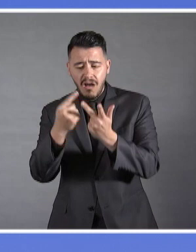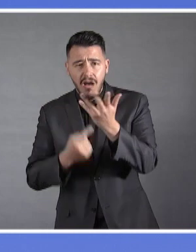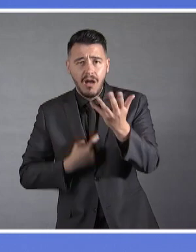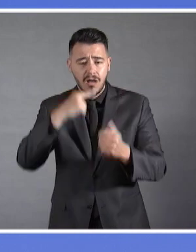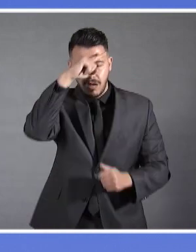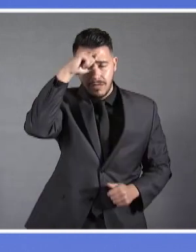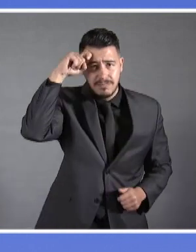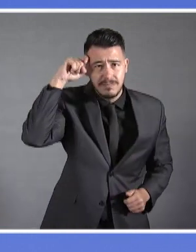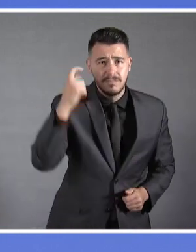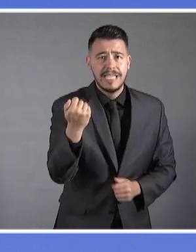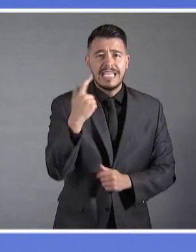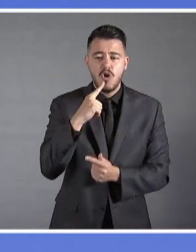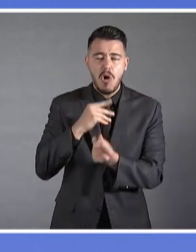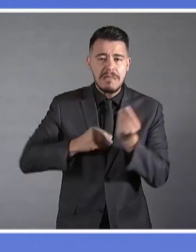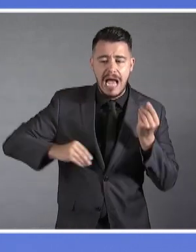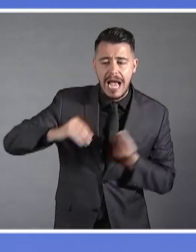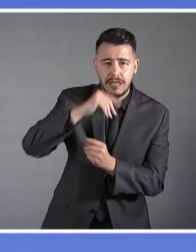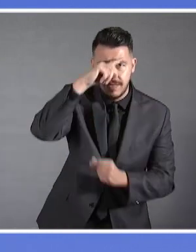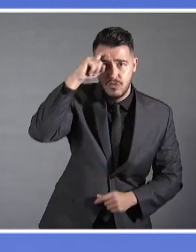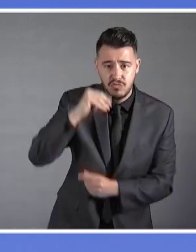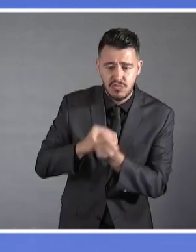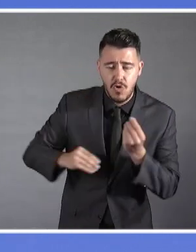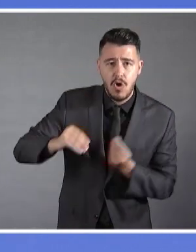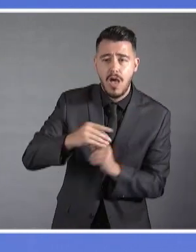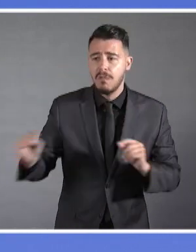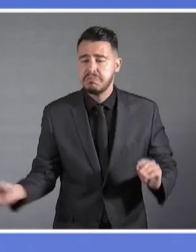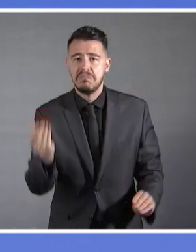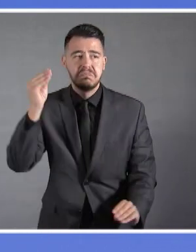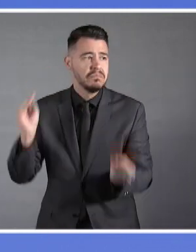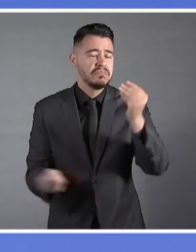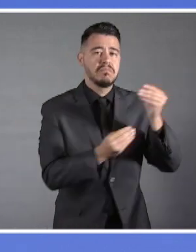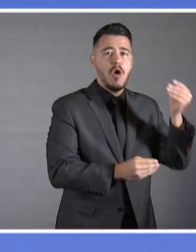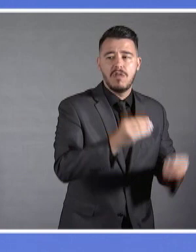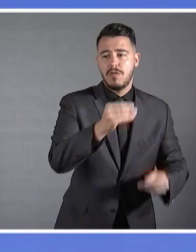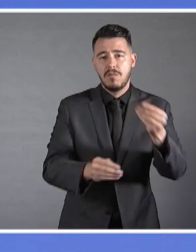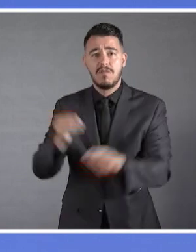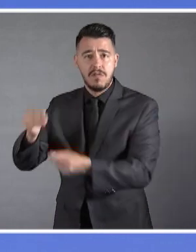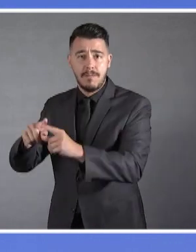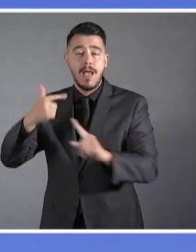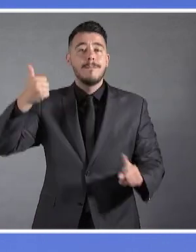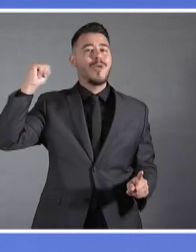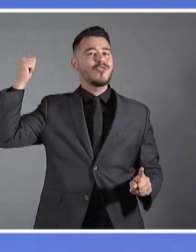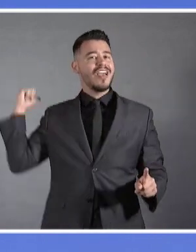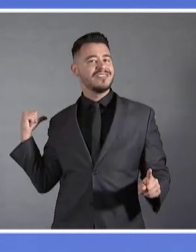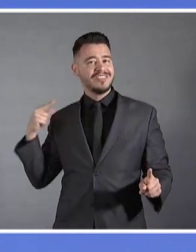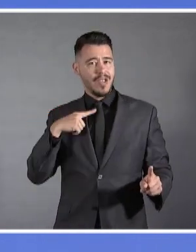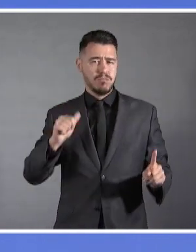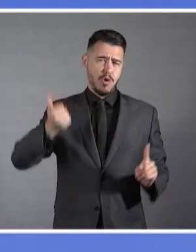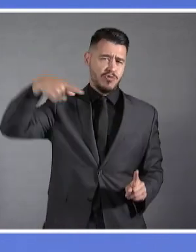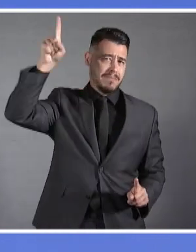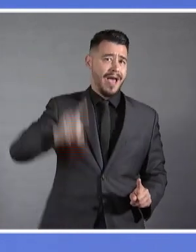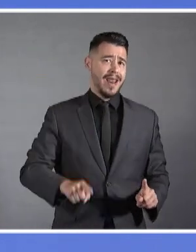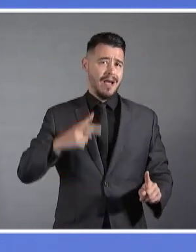γνωστά και κάτω από πραγματικά δύσκολες συνθήκες, οι προχτεσινές ανακοινώσεις του Πρωθυπουργού έστειλαν